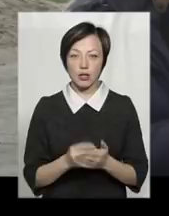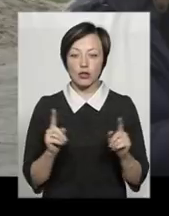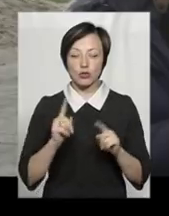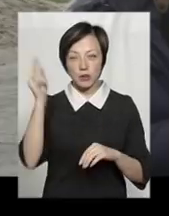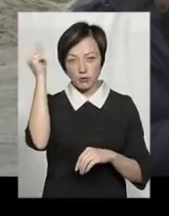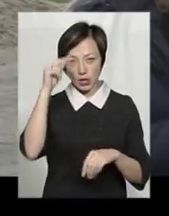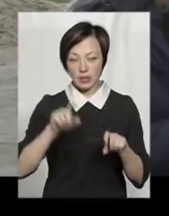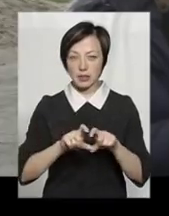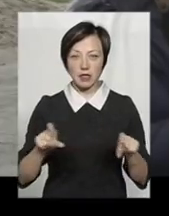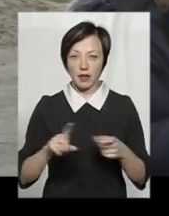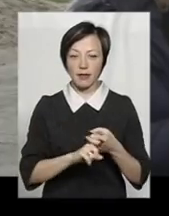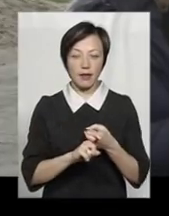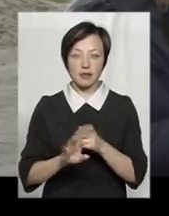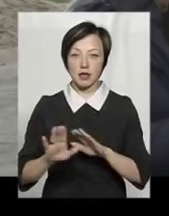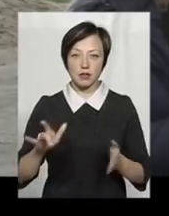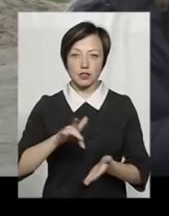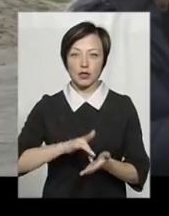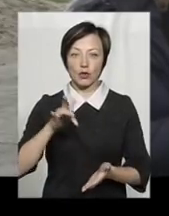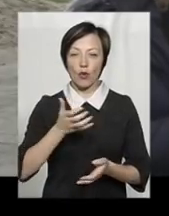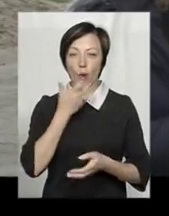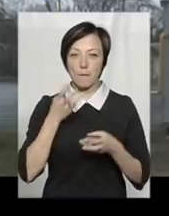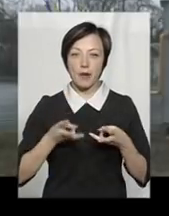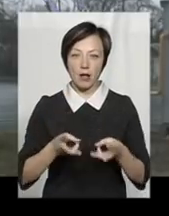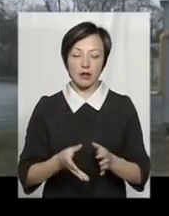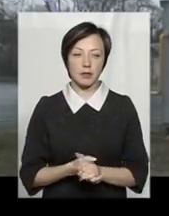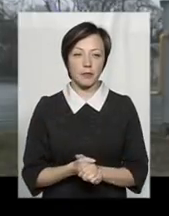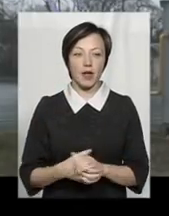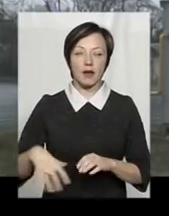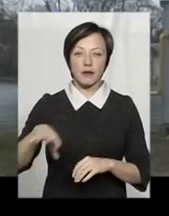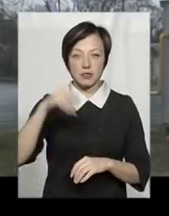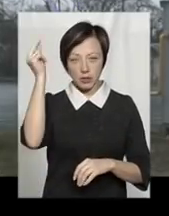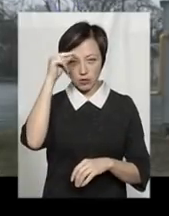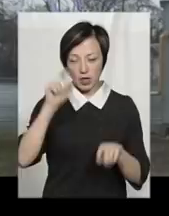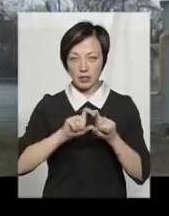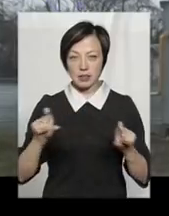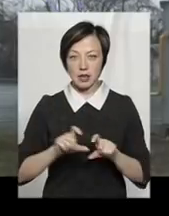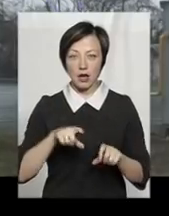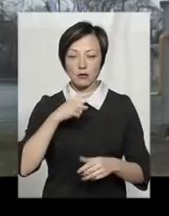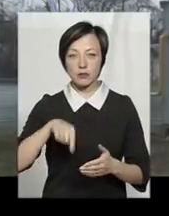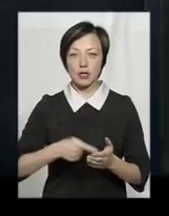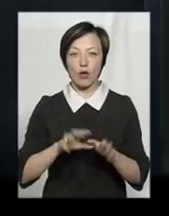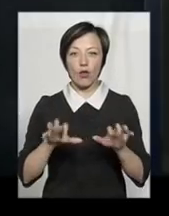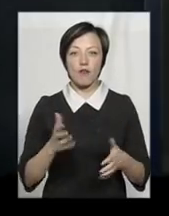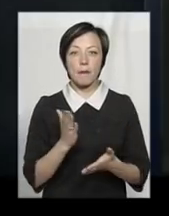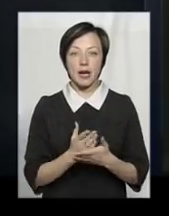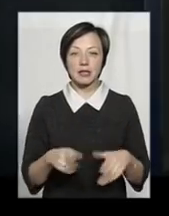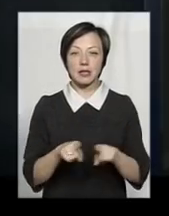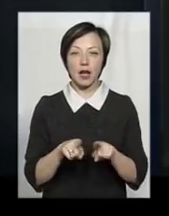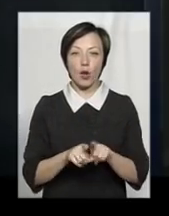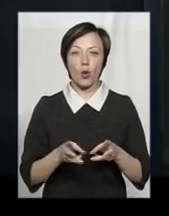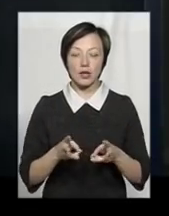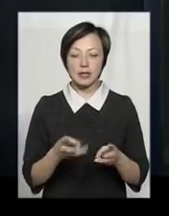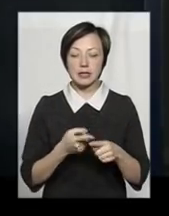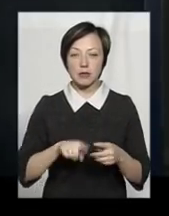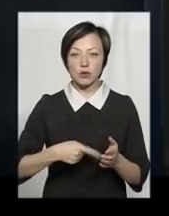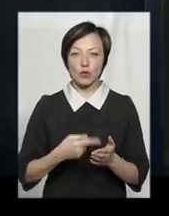навчальний заклад не залежав від централізованого опалення. Усі навчальні заклади міста, каже міський голова, матимуть такі модульні котельні. На